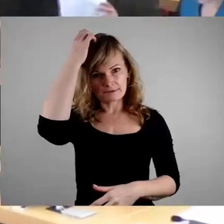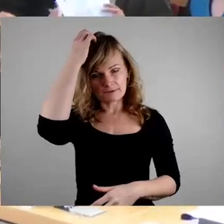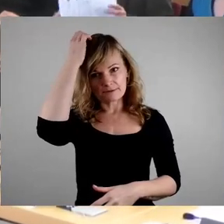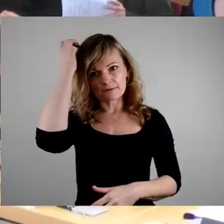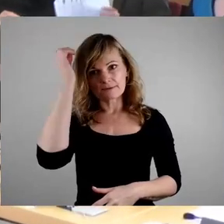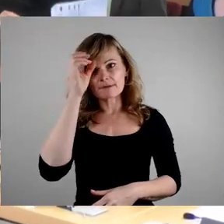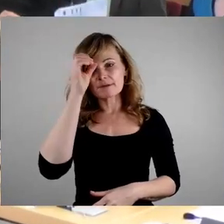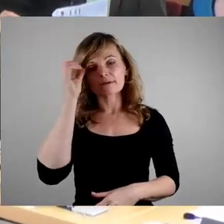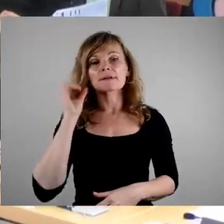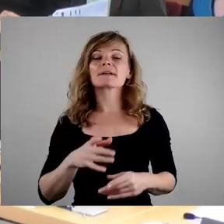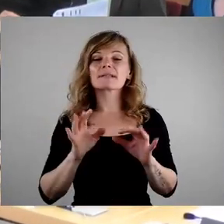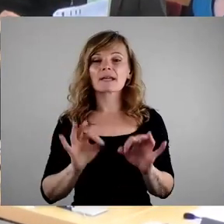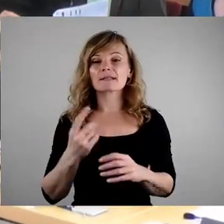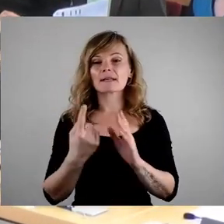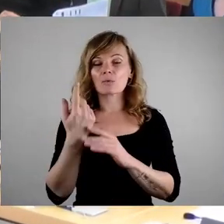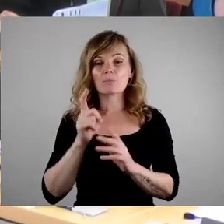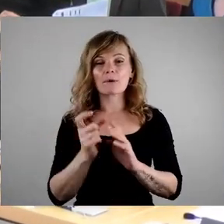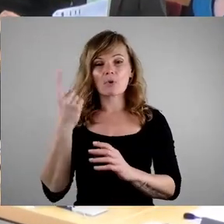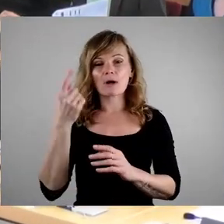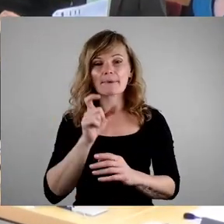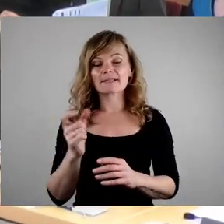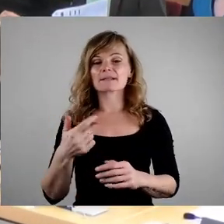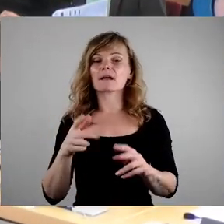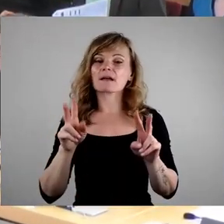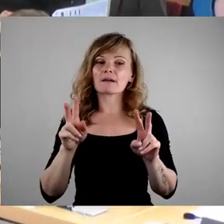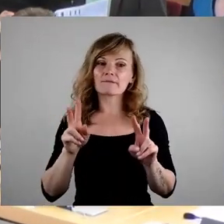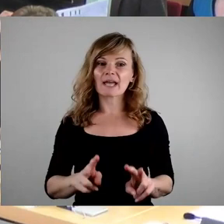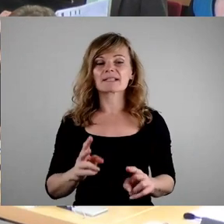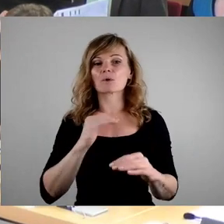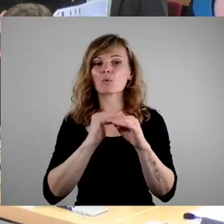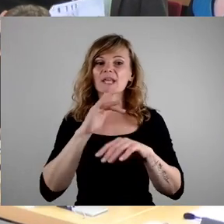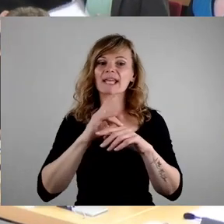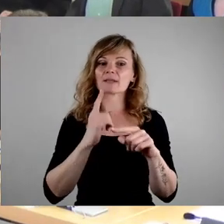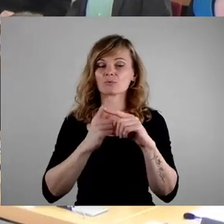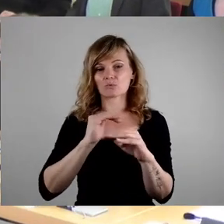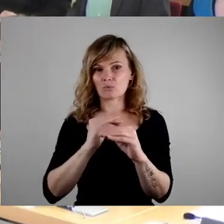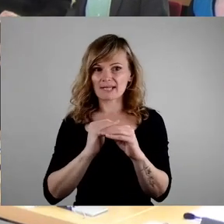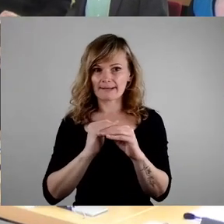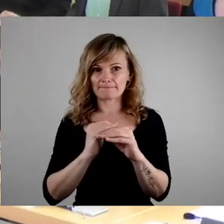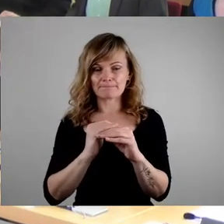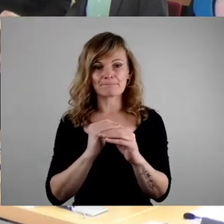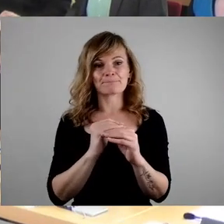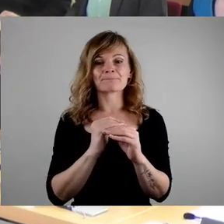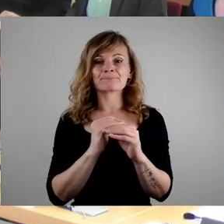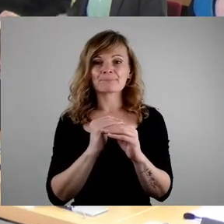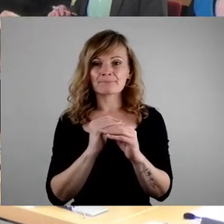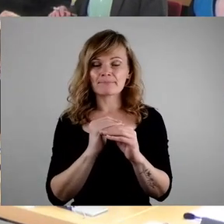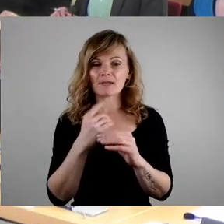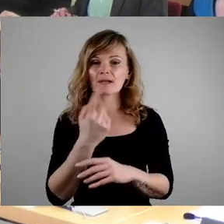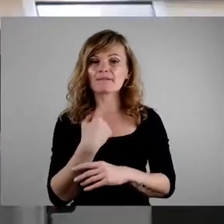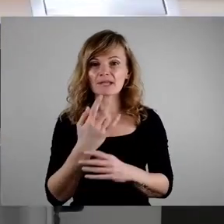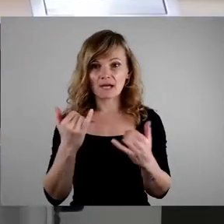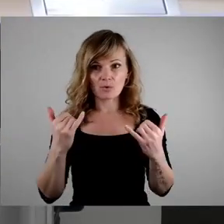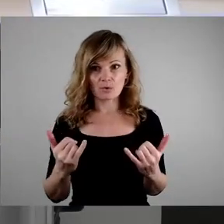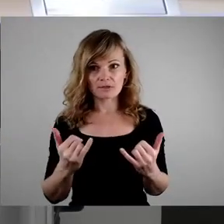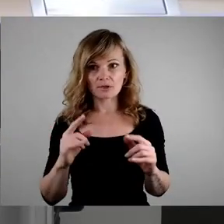Sehr geehrter Herr Oberbürgermeister, werte Kolleginnen und Kollegen, wir werden uns heute noch